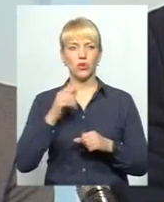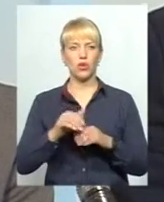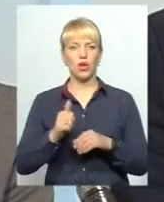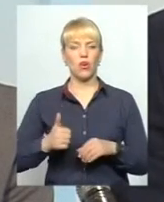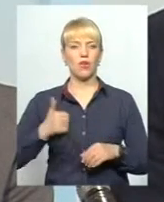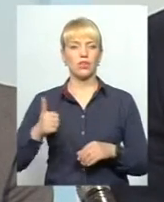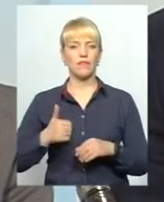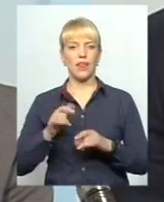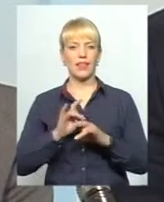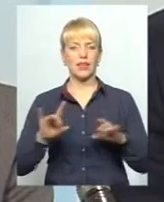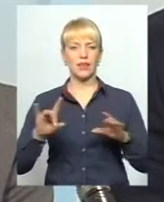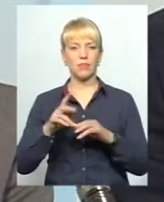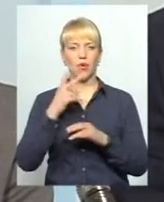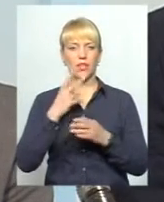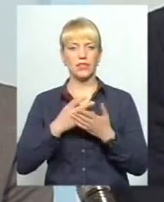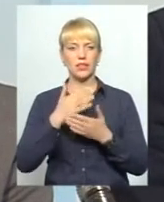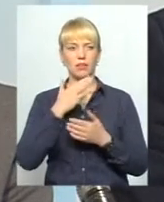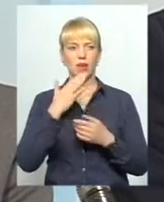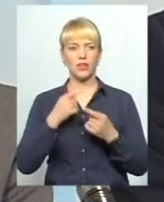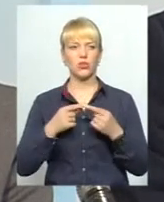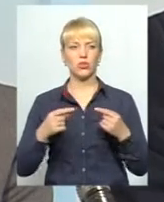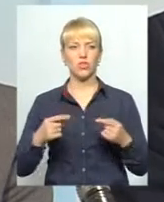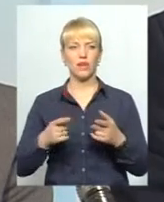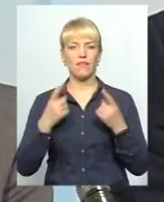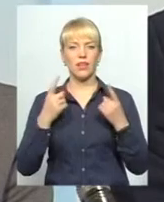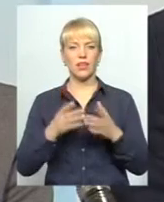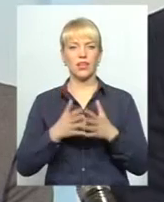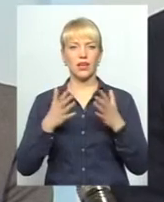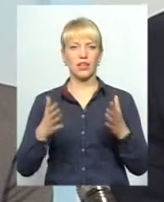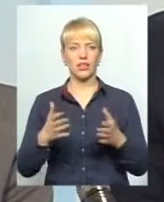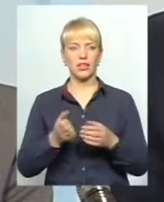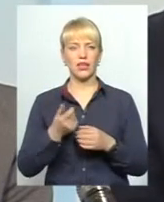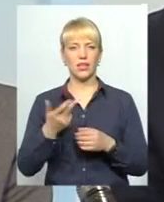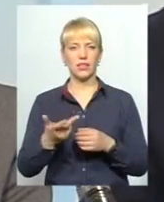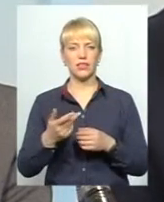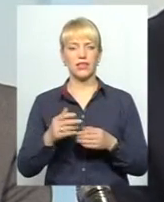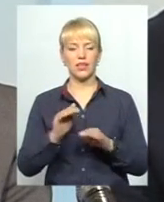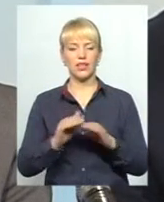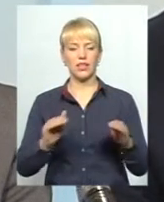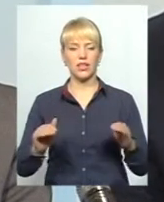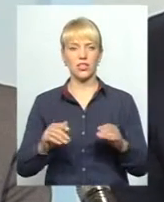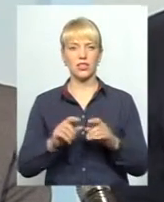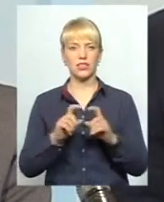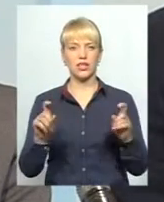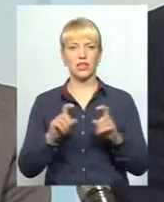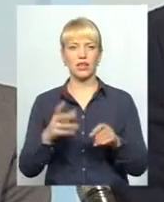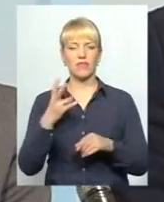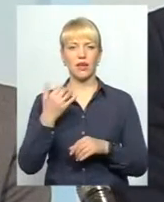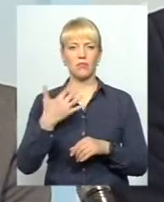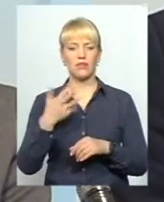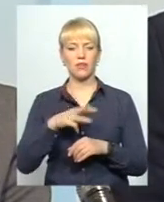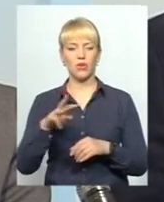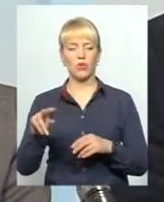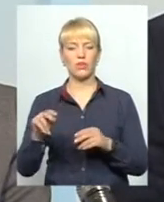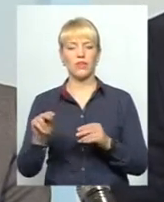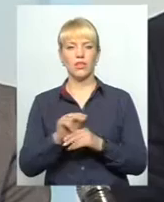показати багато, або розказати про багато речей. У нас відкрито велика кількість дитячих садків, відремонтовано майже на 50 мільйонів доріг, на